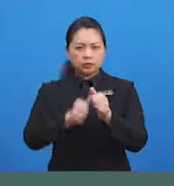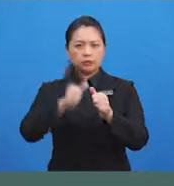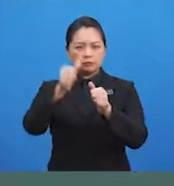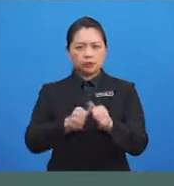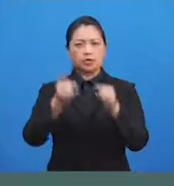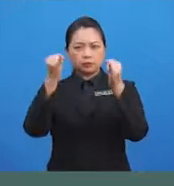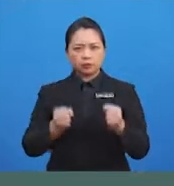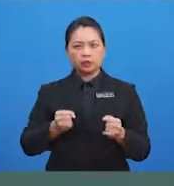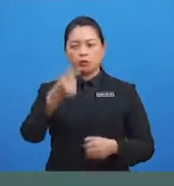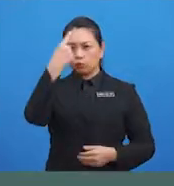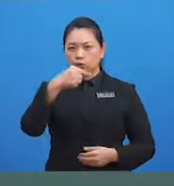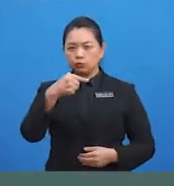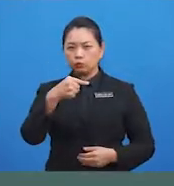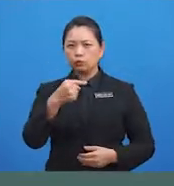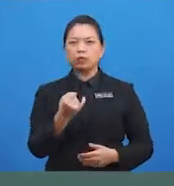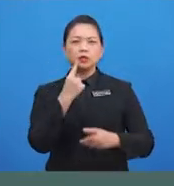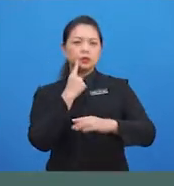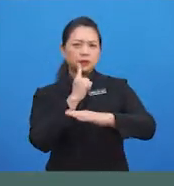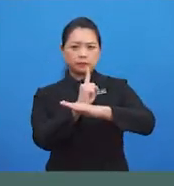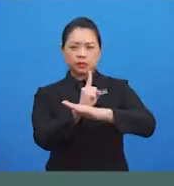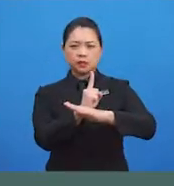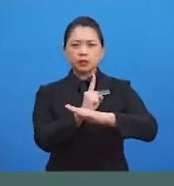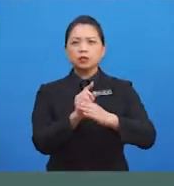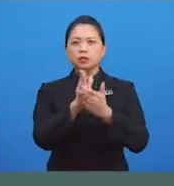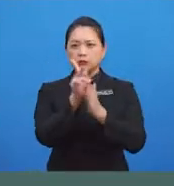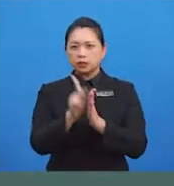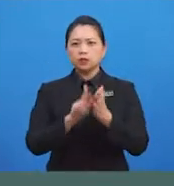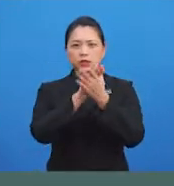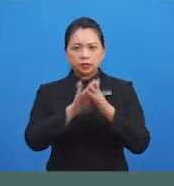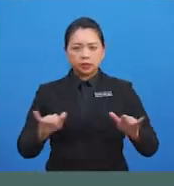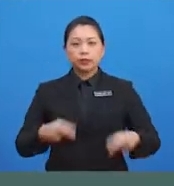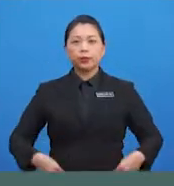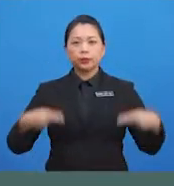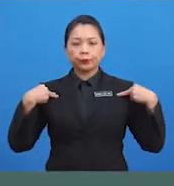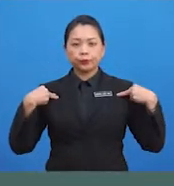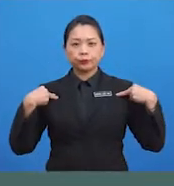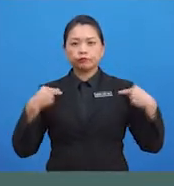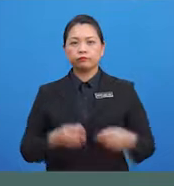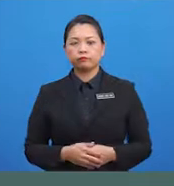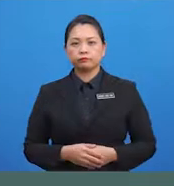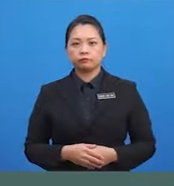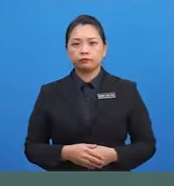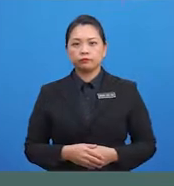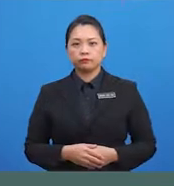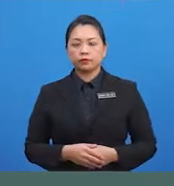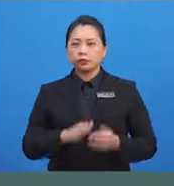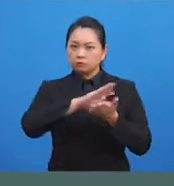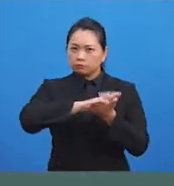diri juga penting untuk menjaga kesihatan diri kita Manakala,